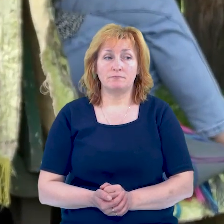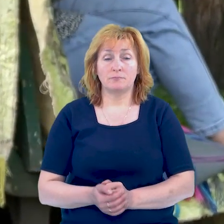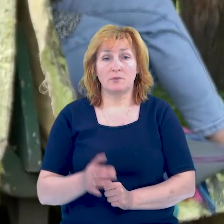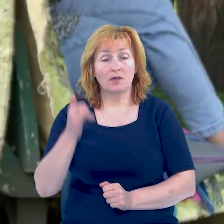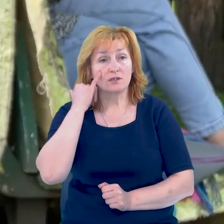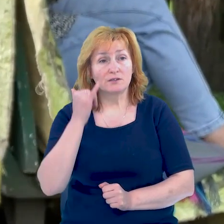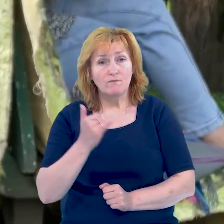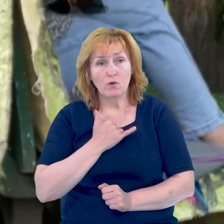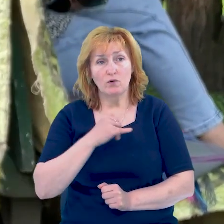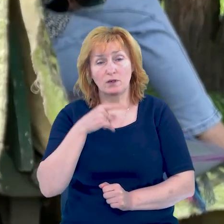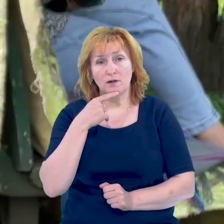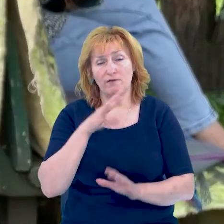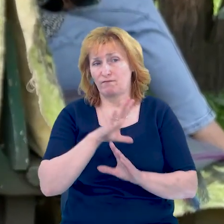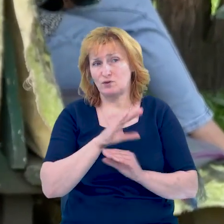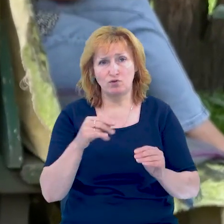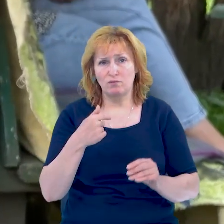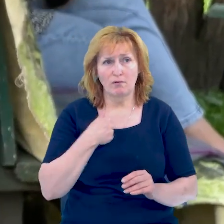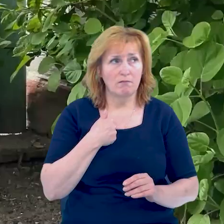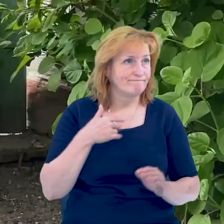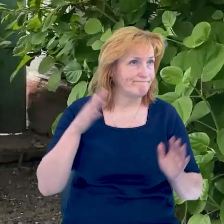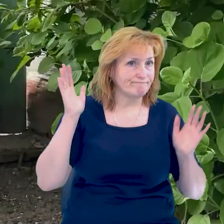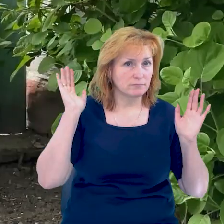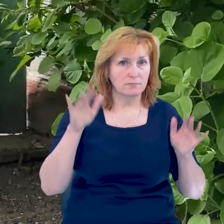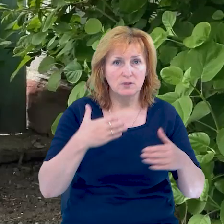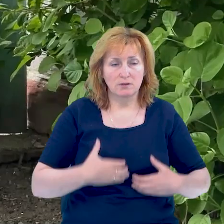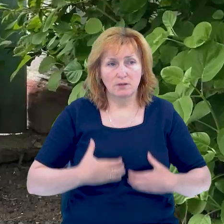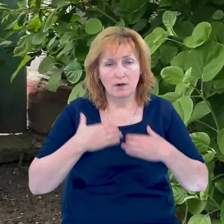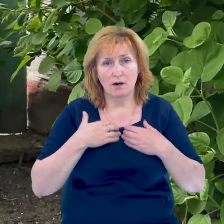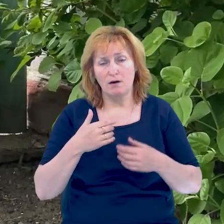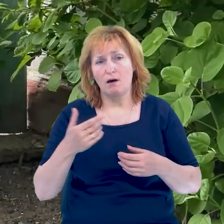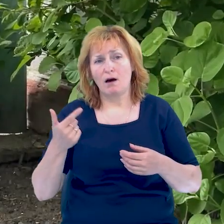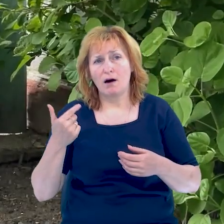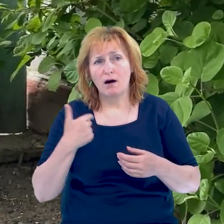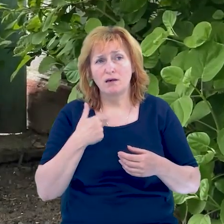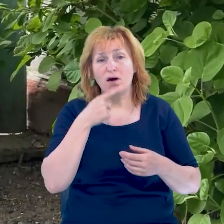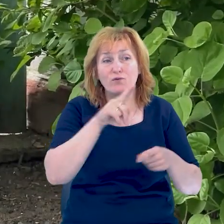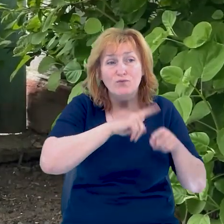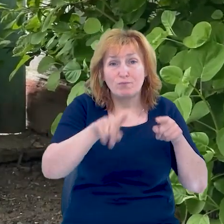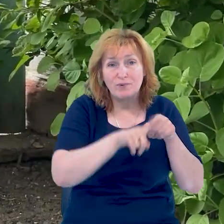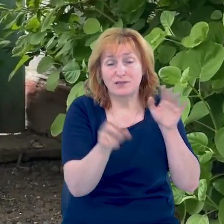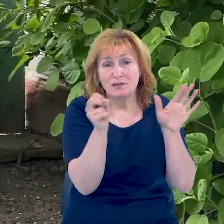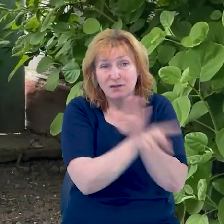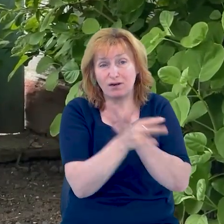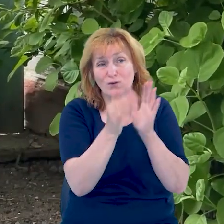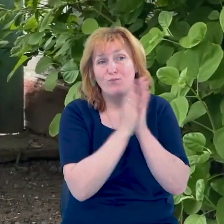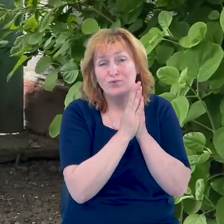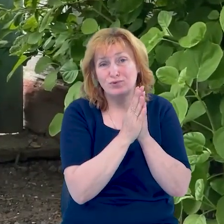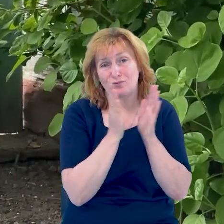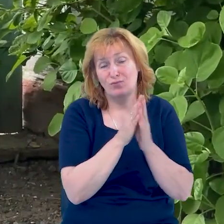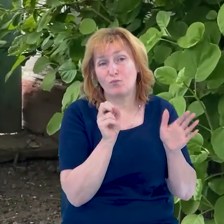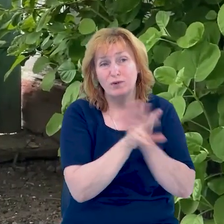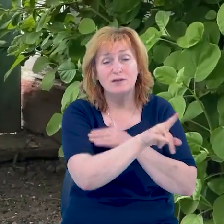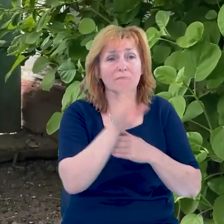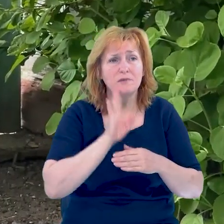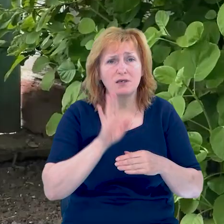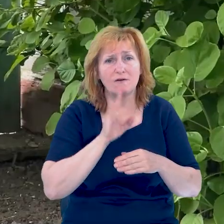Дзвонить і каже, кричить у трубу, каже, нам капець. А я бігаю, кажу, ну, чи спасайся, чи тікай, чи щось. Ну, що-небудь, кажу,